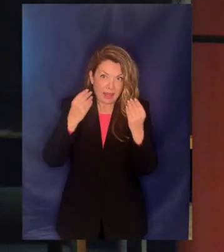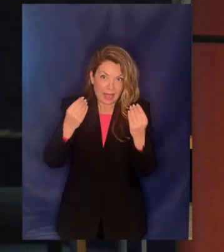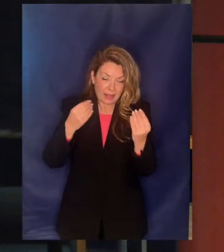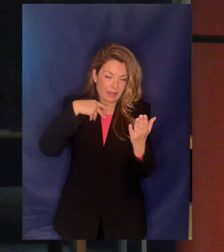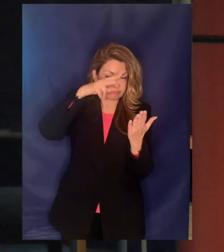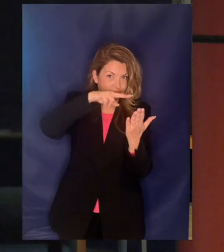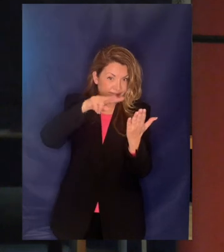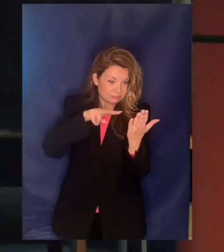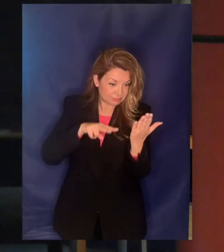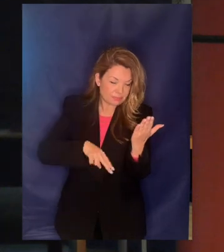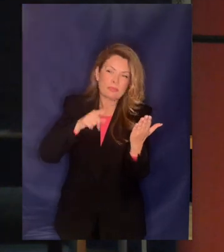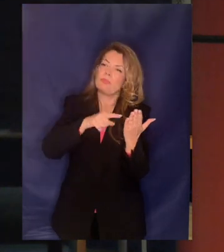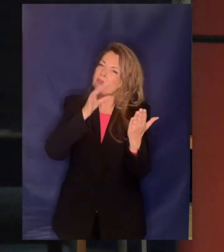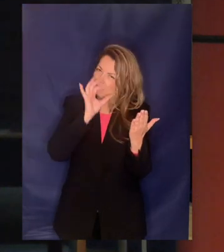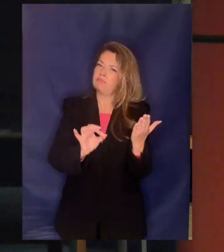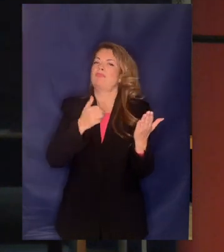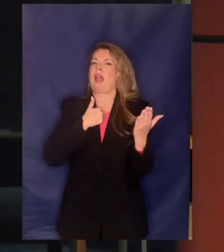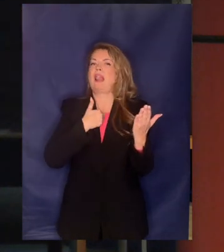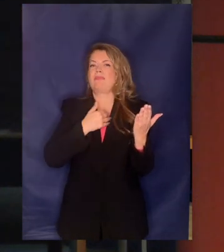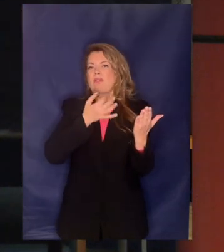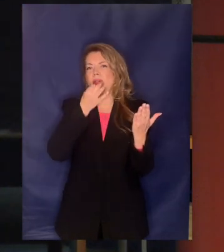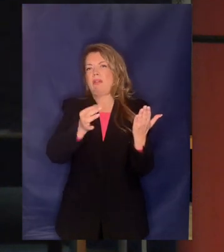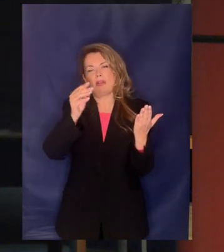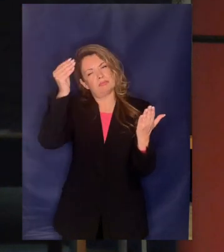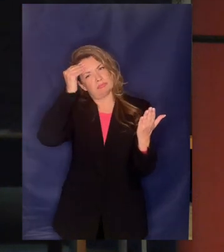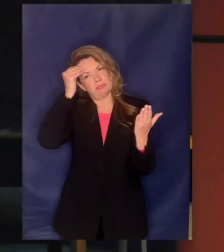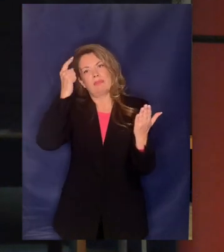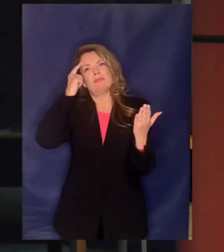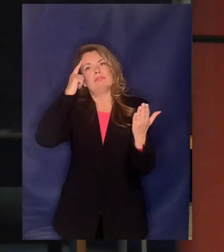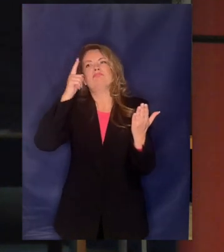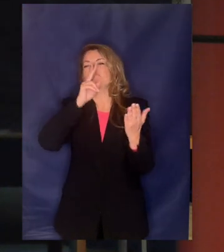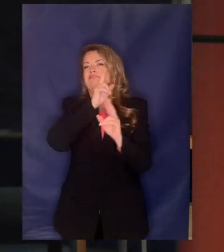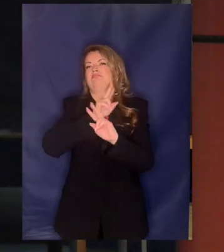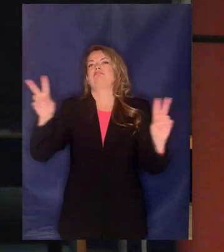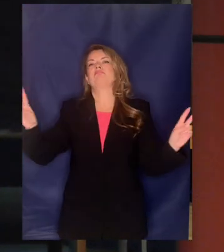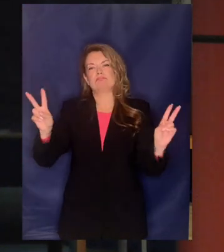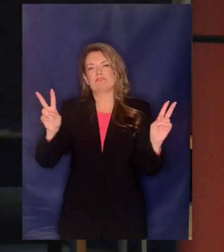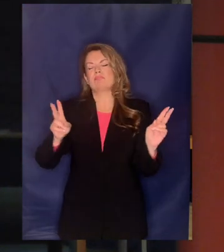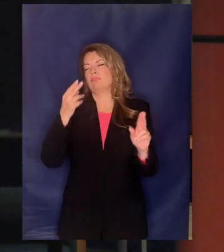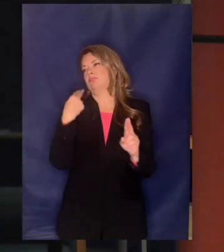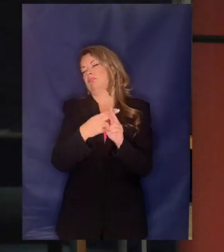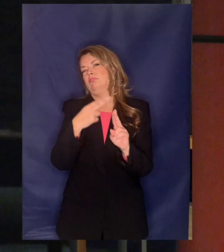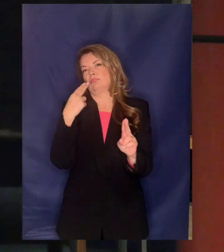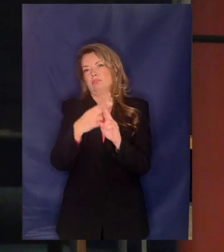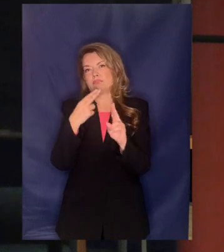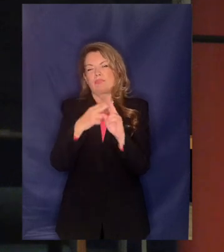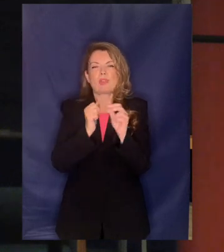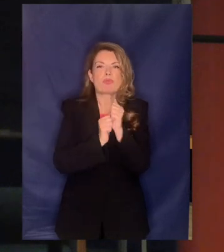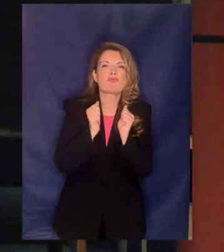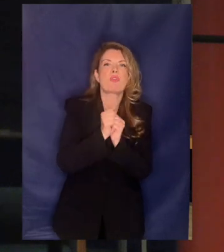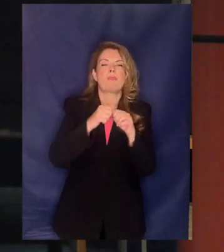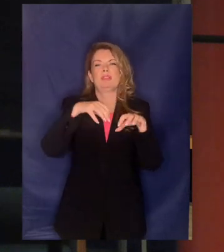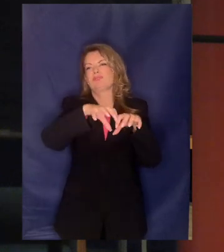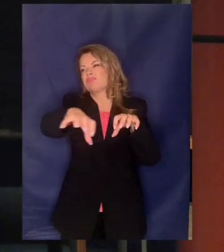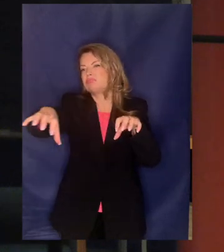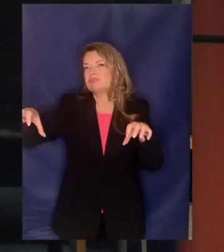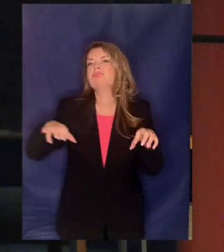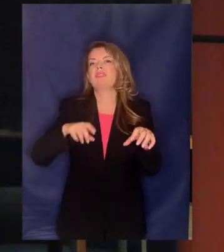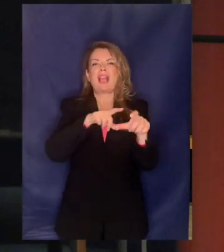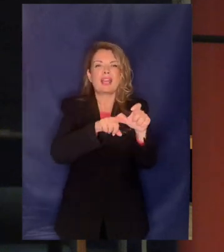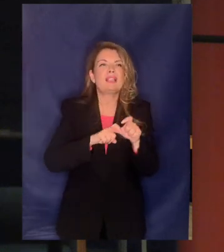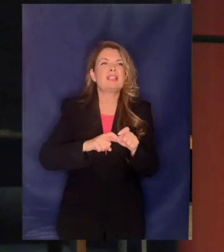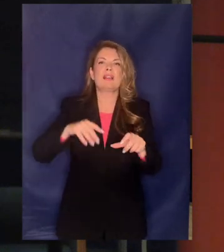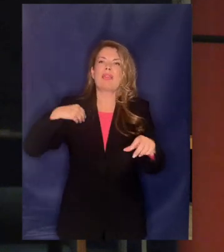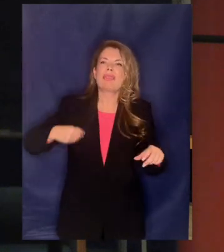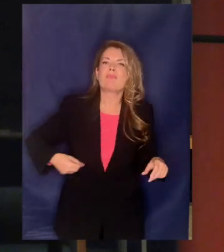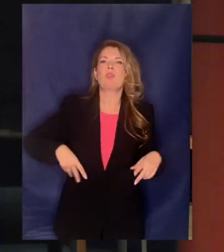αποκρατικοποιήσεις και σας το λέω με τα λόγω γνώσεως θα καταλάβει ότι πρόκειται για τις πιο κρίσιμες υποδομές και τα πιο κρίσιμα περιουσιακά